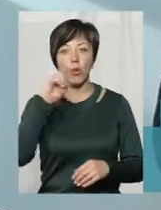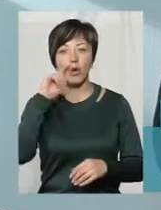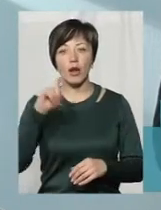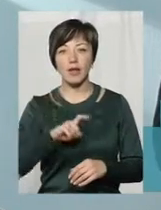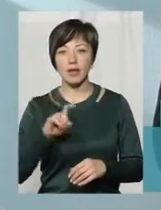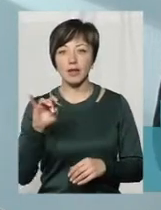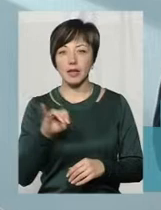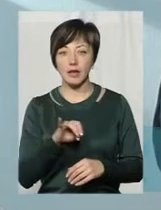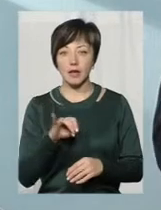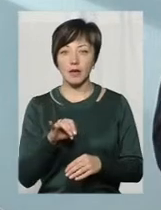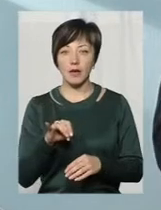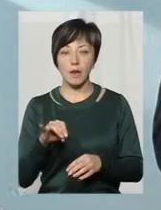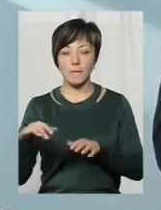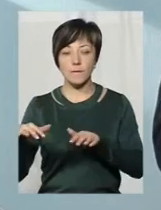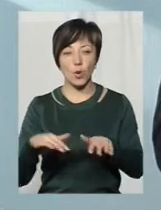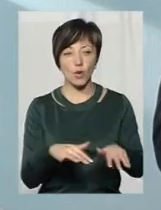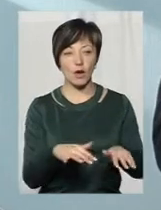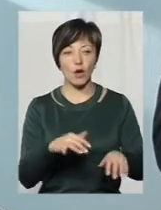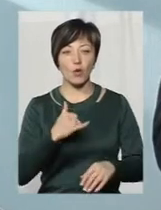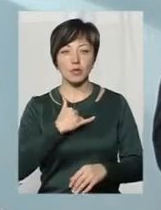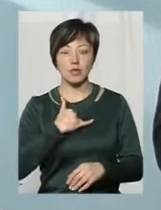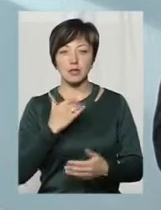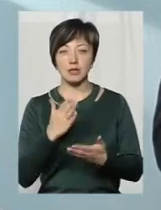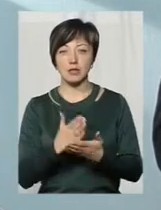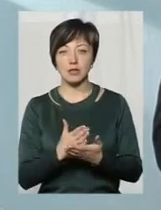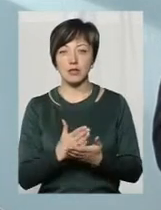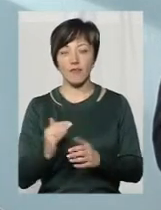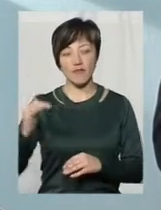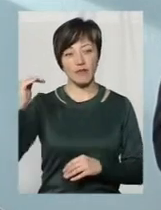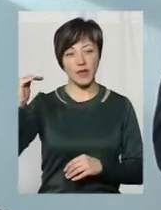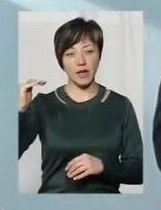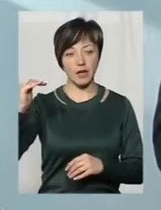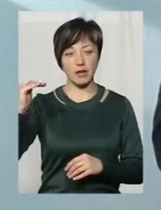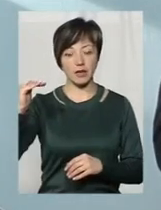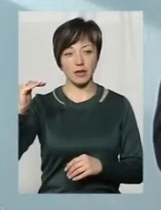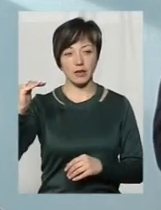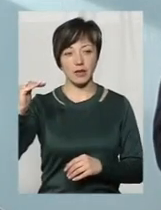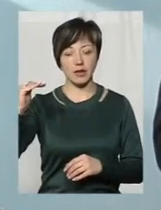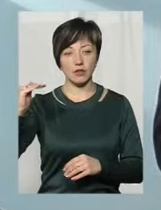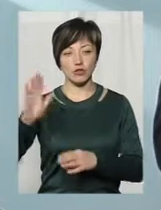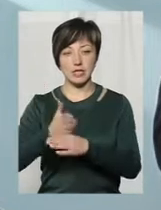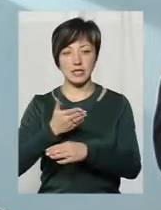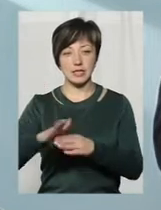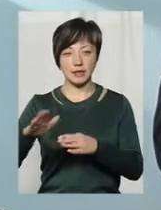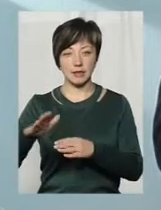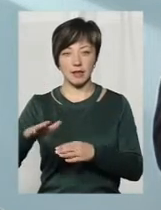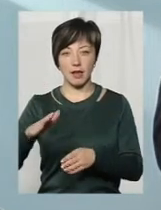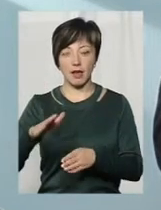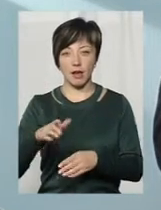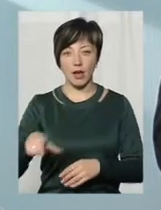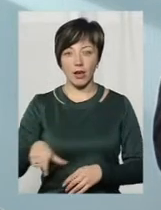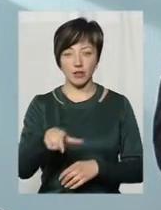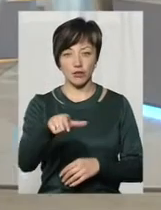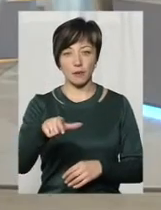І вона протікає, в нас знаходиться лише верхня частина басейну на